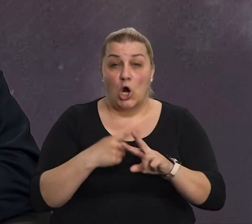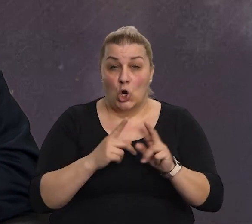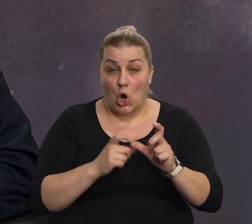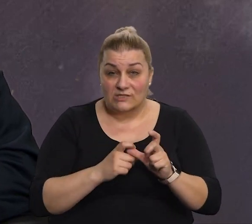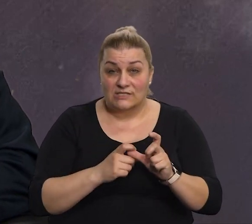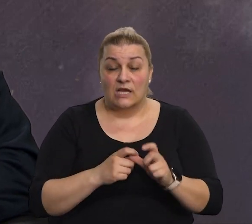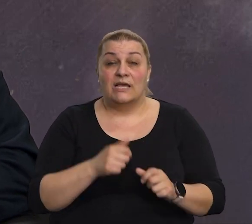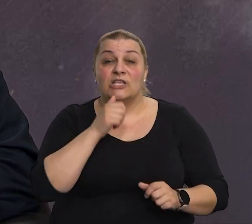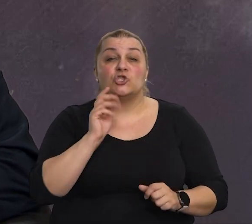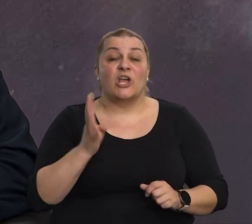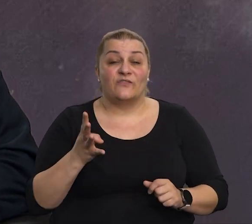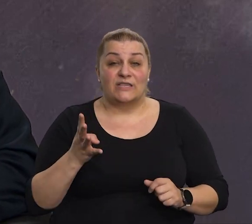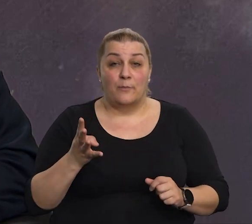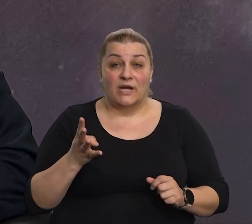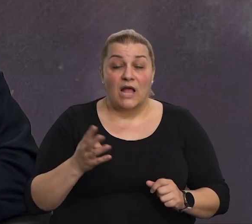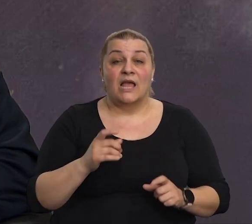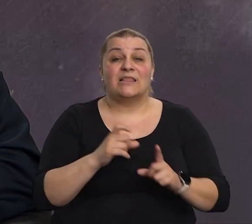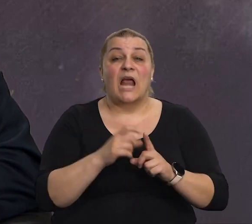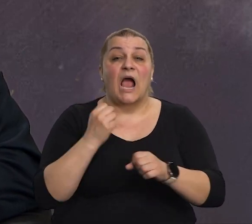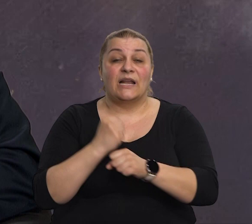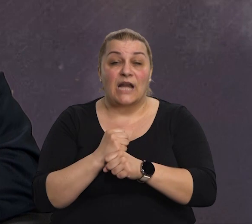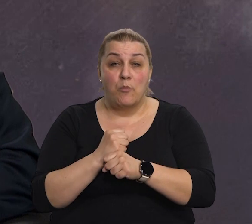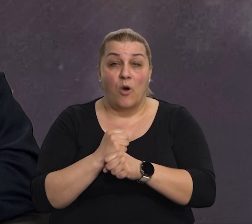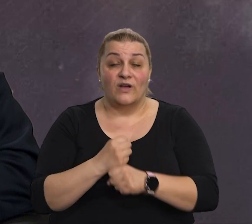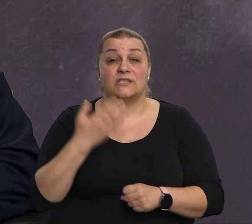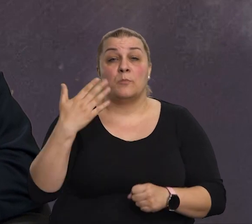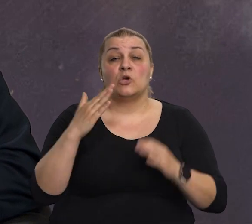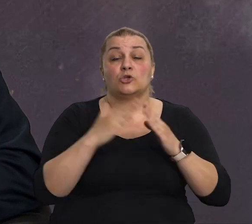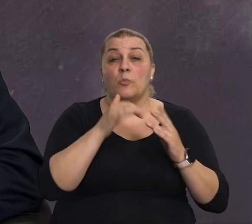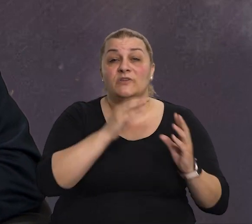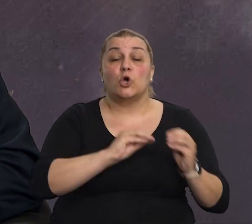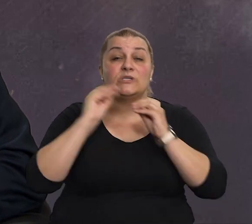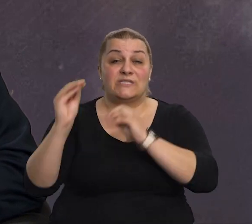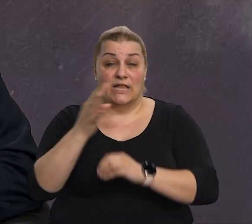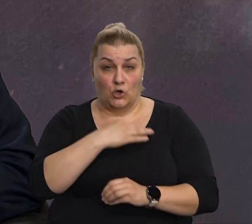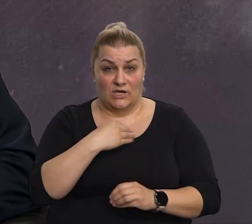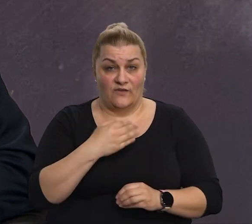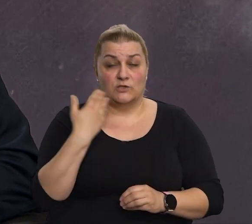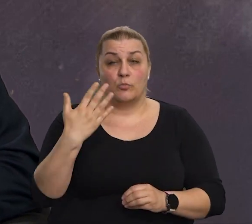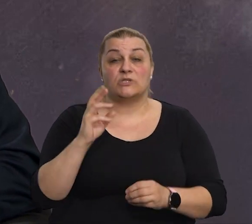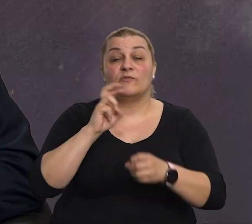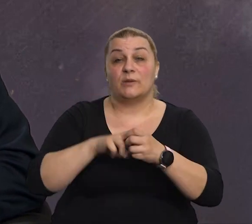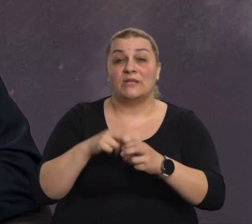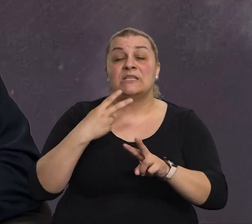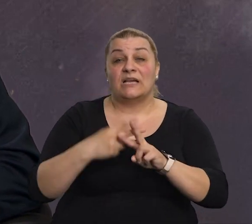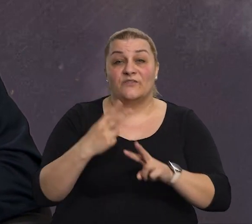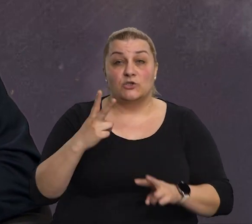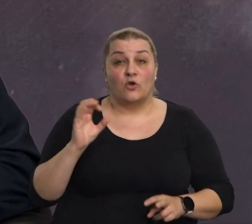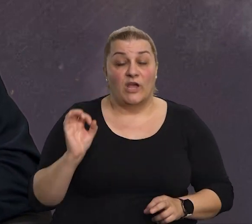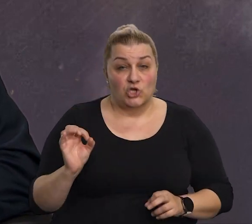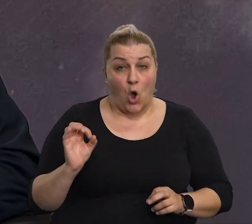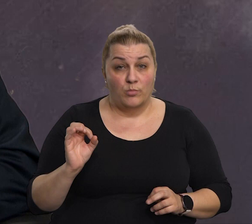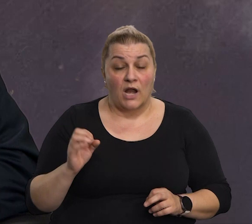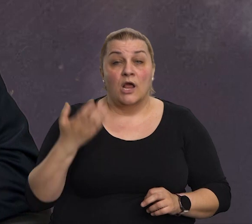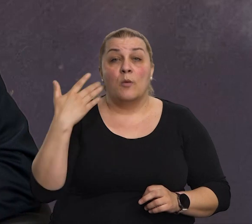zboban split i četvrte gardinske brigade Dragan Grabovac pozdrav domojskoj i seljenoj Hrvatskoj pozdrav pripadnicima hrvatskog vijeća obrane